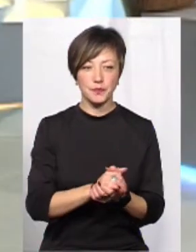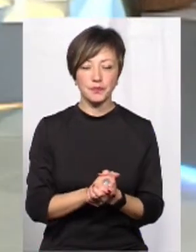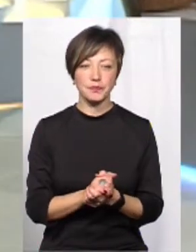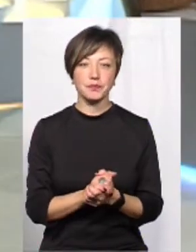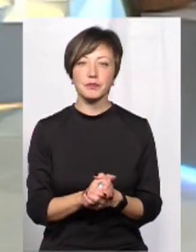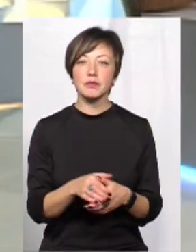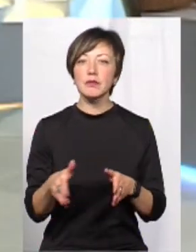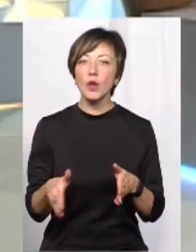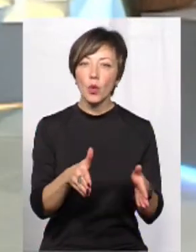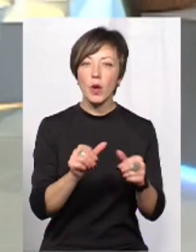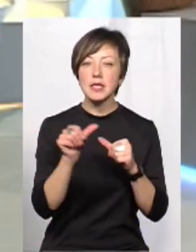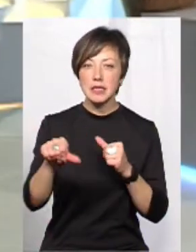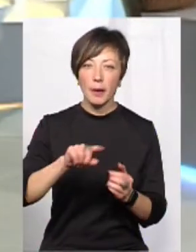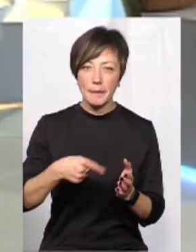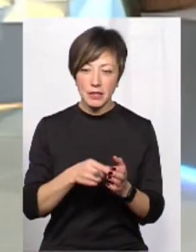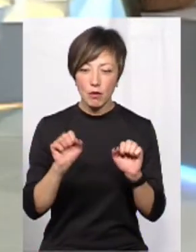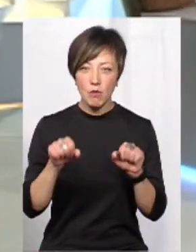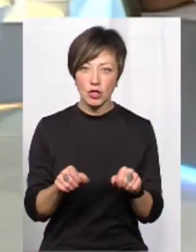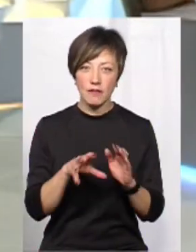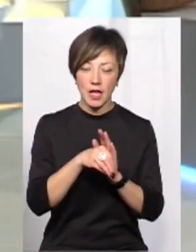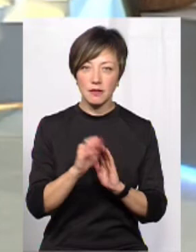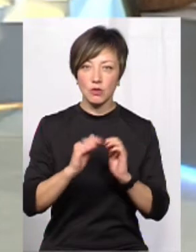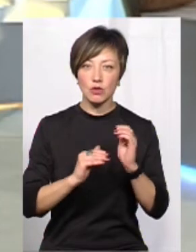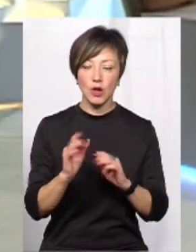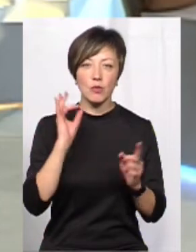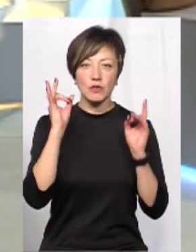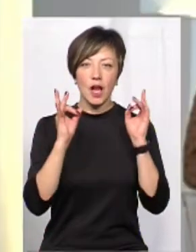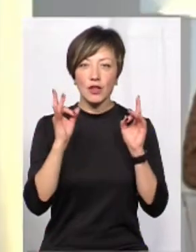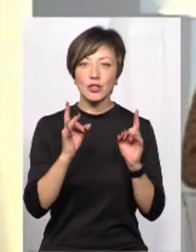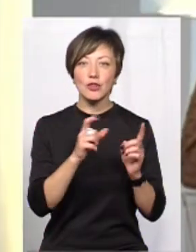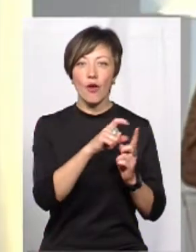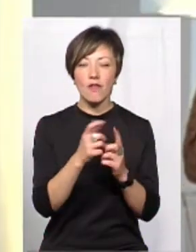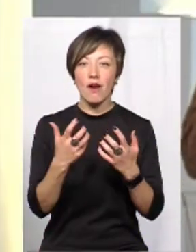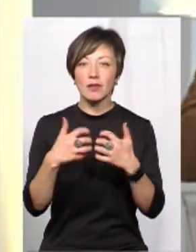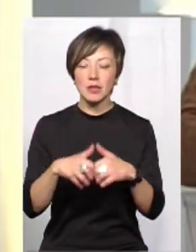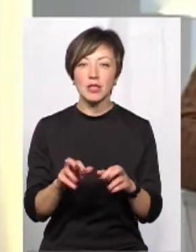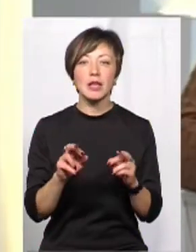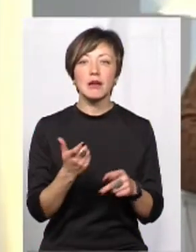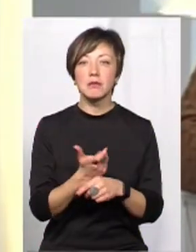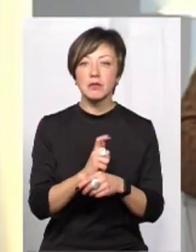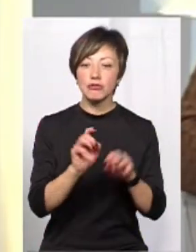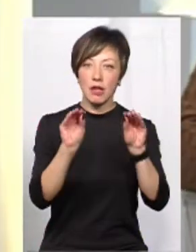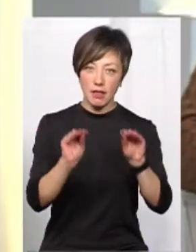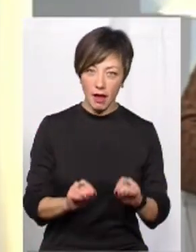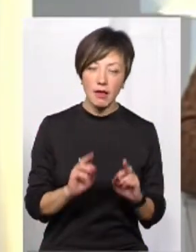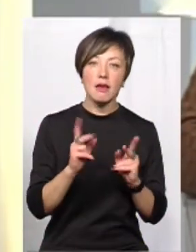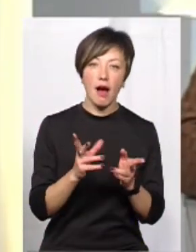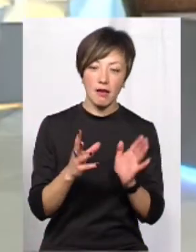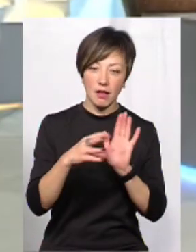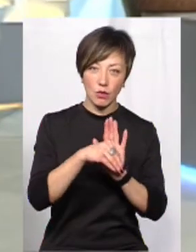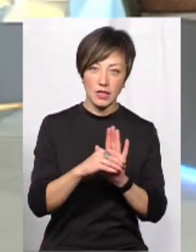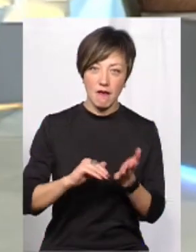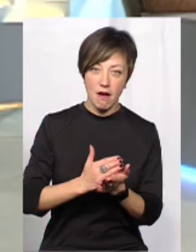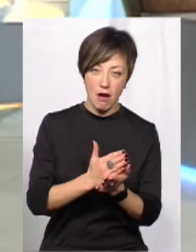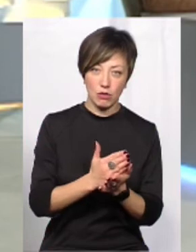що дороги за містом можна нанести вручну, прозвучало слово «автоматично». Ось більшість даних, вони як наносяться?